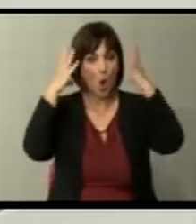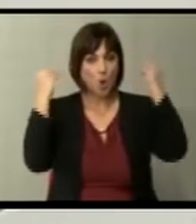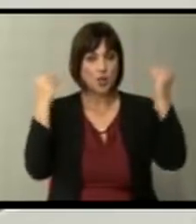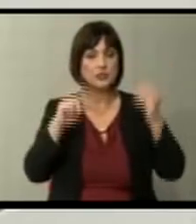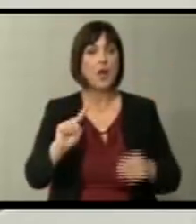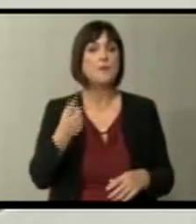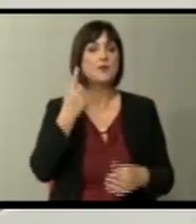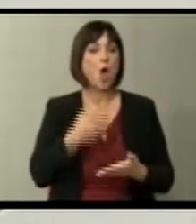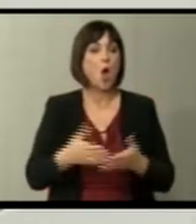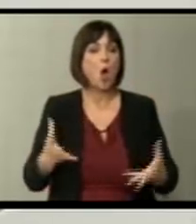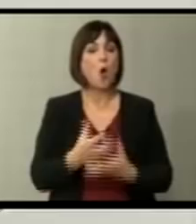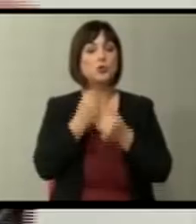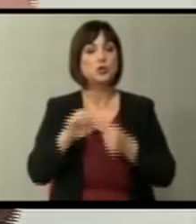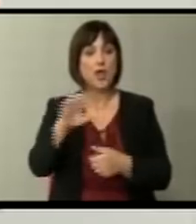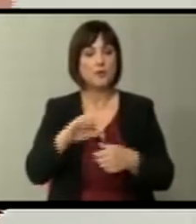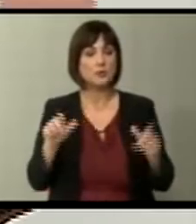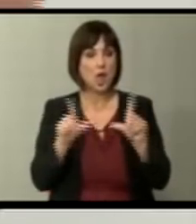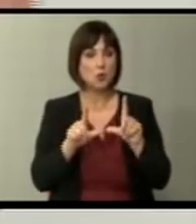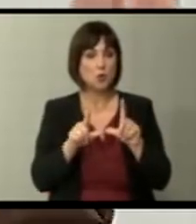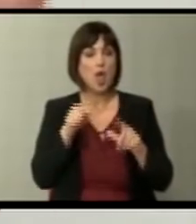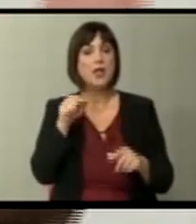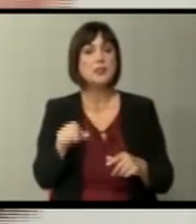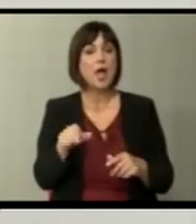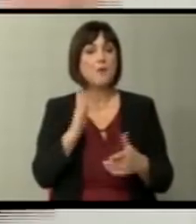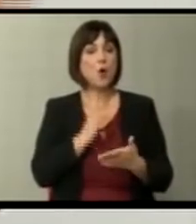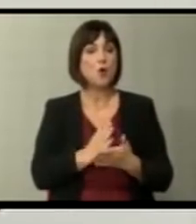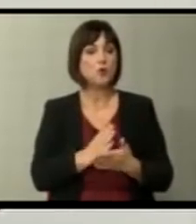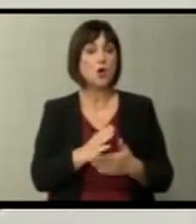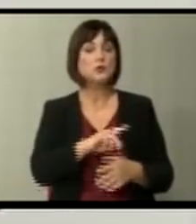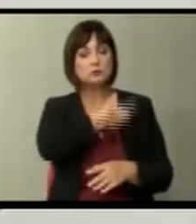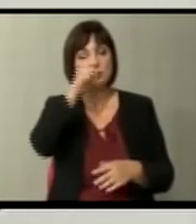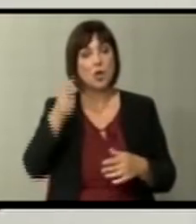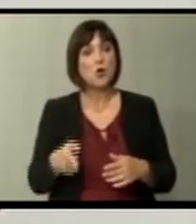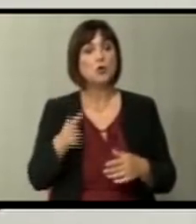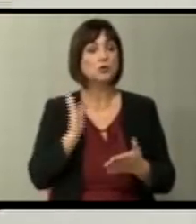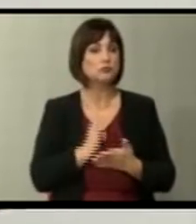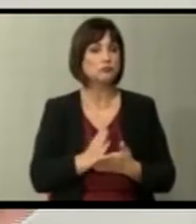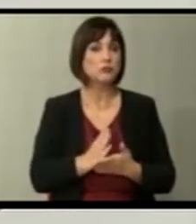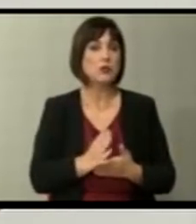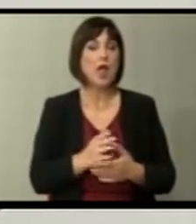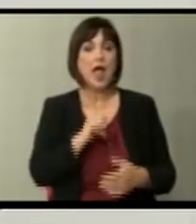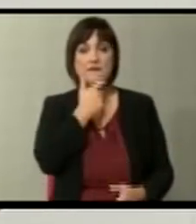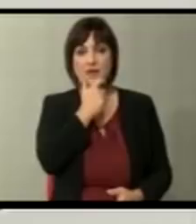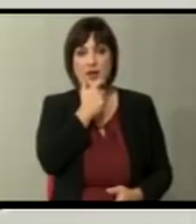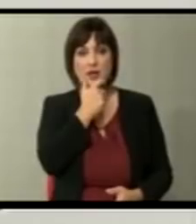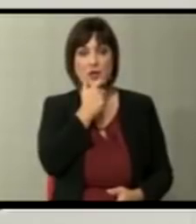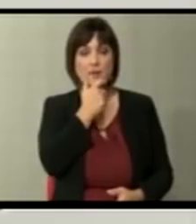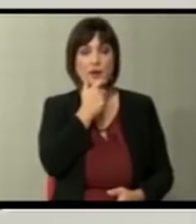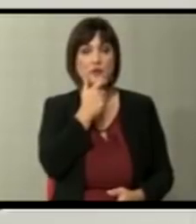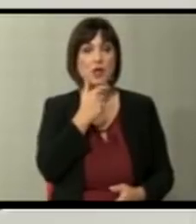првите основачите на европската тунија е таму од секога шустрено да кажем. Велика Британија